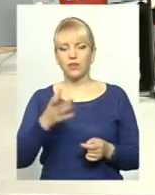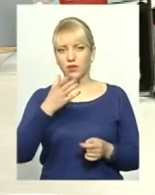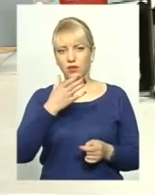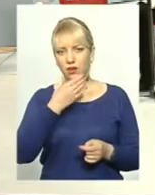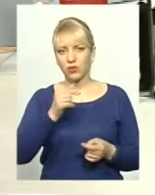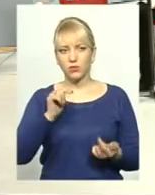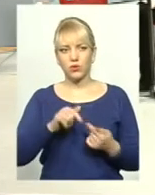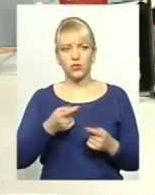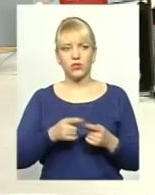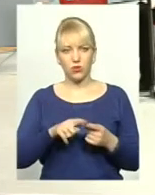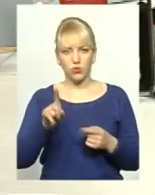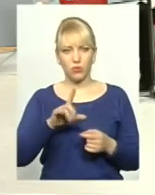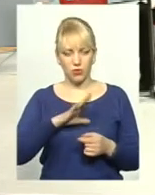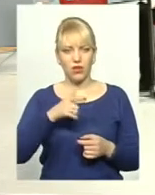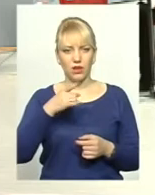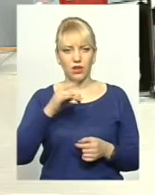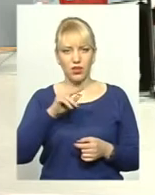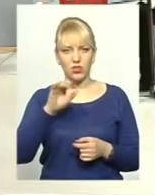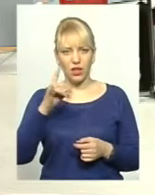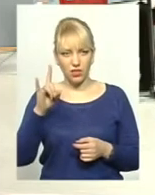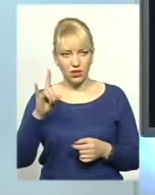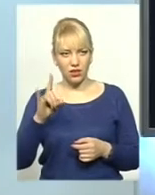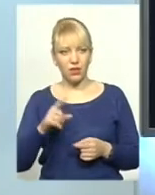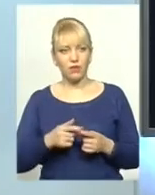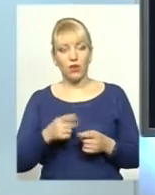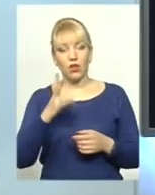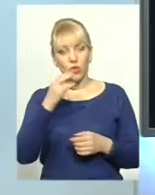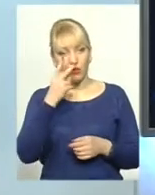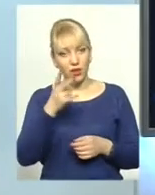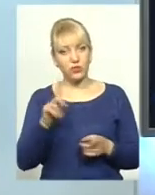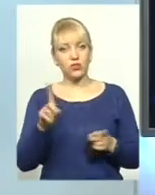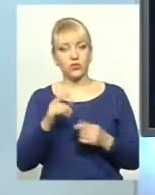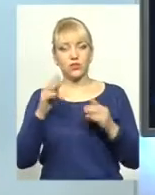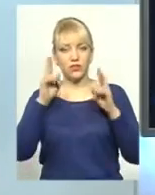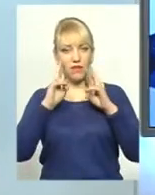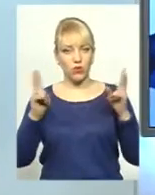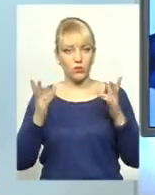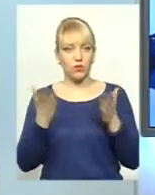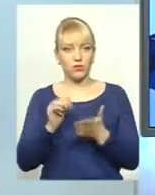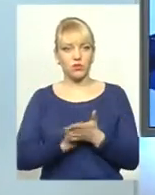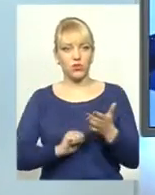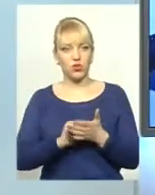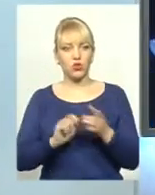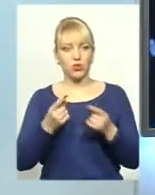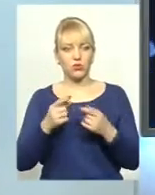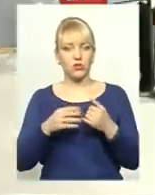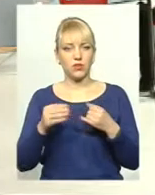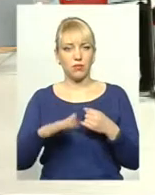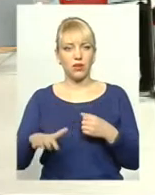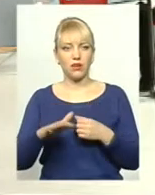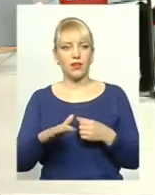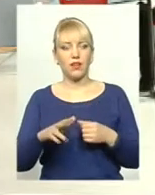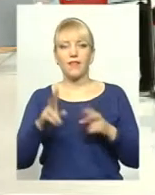підходив в Гречанах. Але ж, бачите, невідомих наразі про чим чомусь? Ну, невідомих кому?